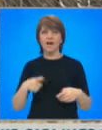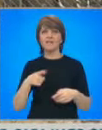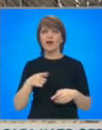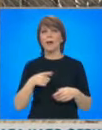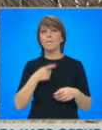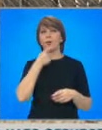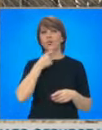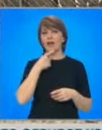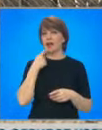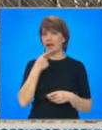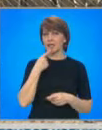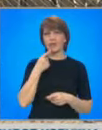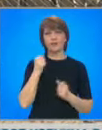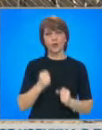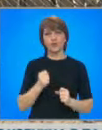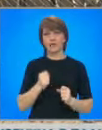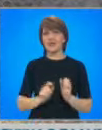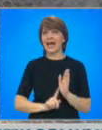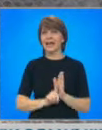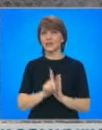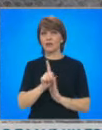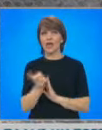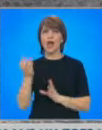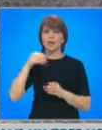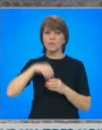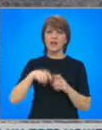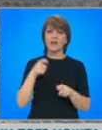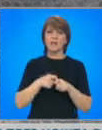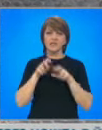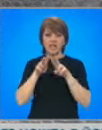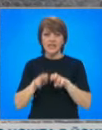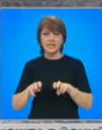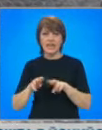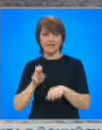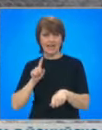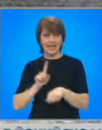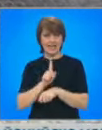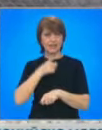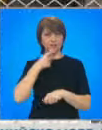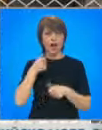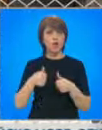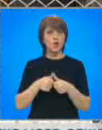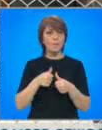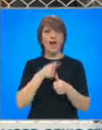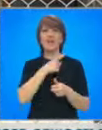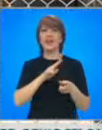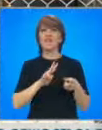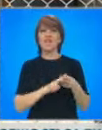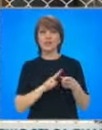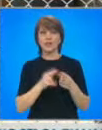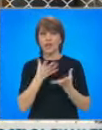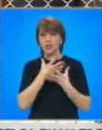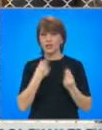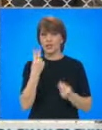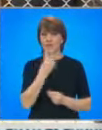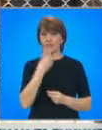в Монтана съобщиха, че се очакват резултати от допълнително направени изследвания. 11-годишната любка от вършец изчезна на 22